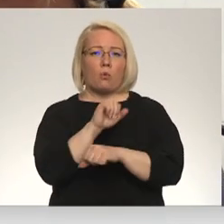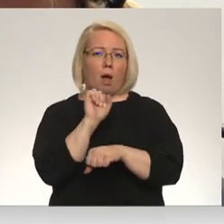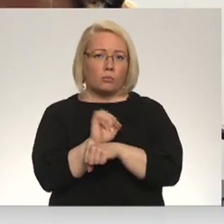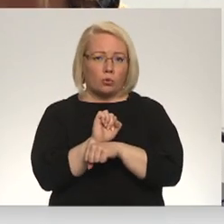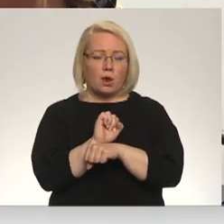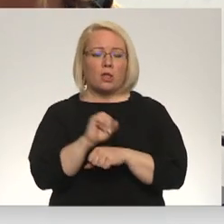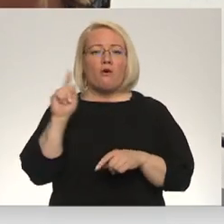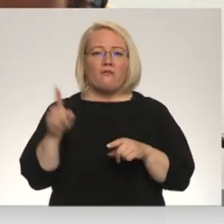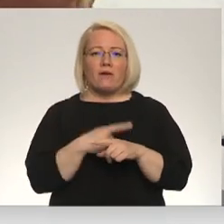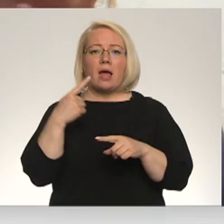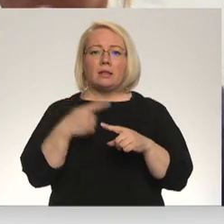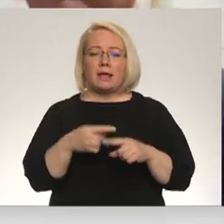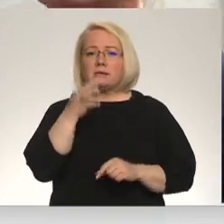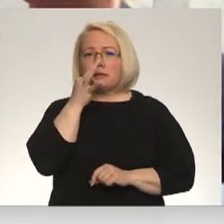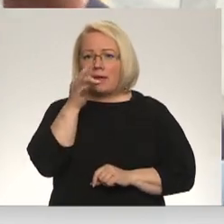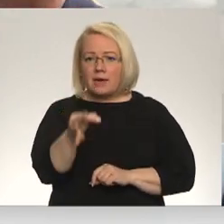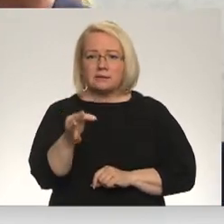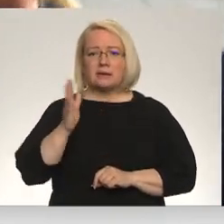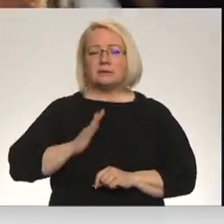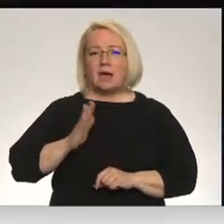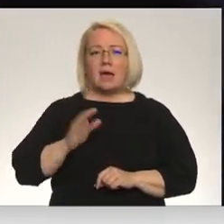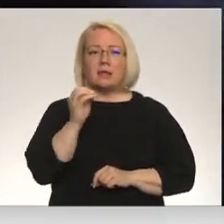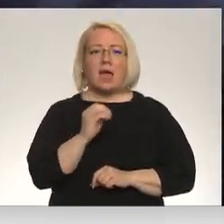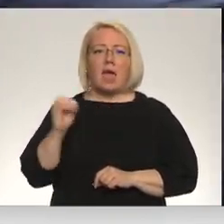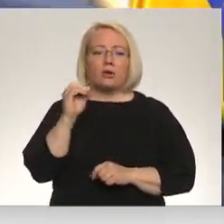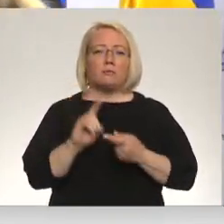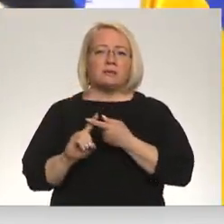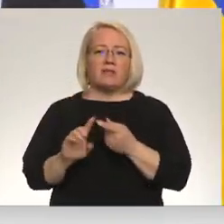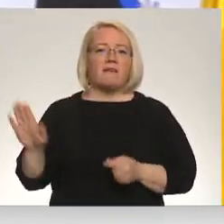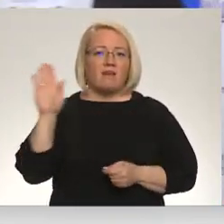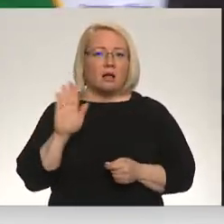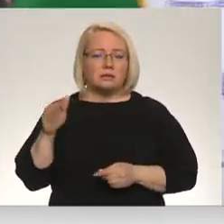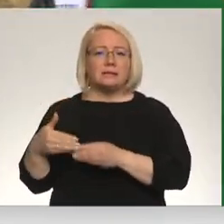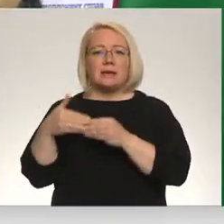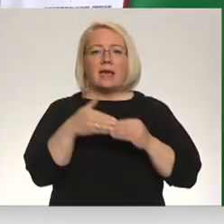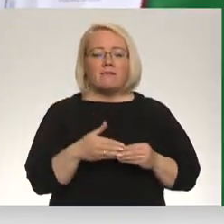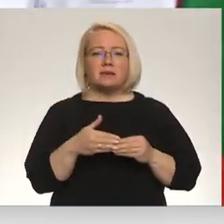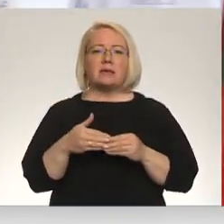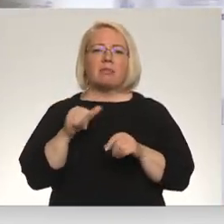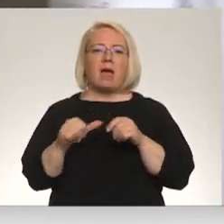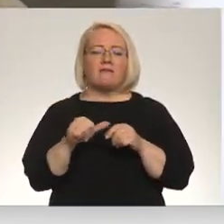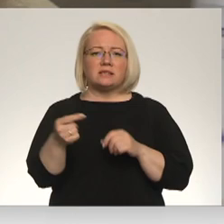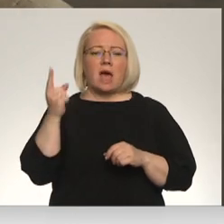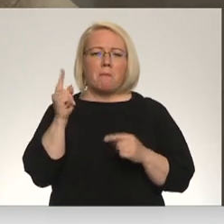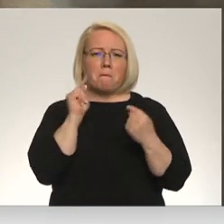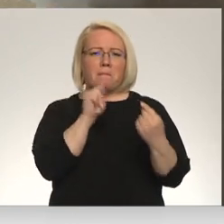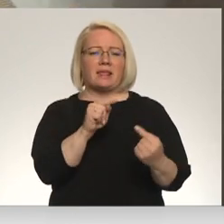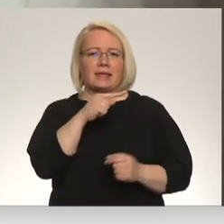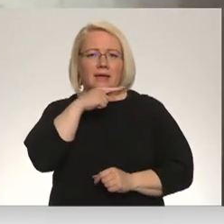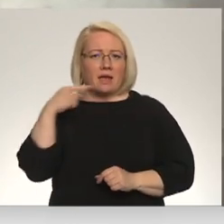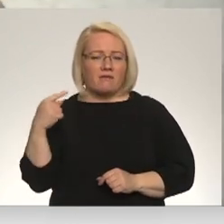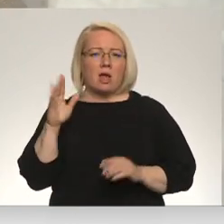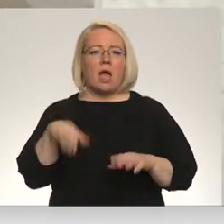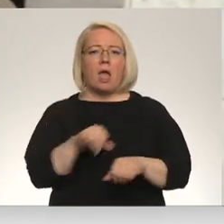Un proti viņš vēlreiz sacīja, ka sagāja, ka Eiropas Savienības valstis ieviesies naftas embārgā pret Krieviju, lai tādi